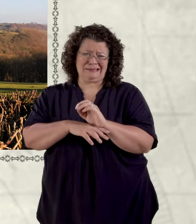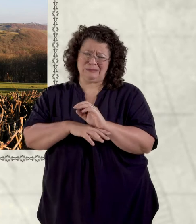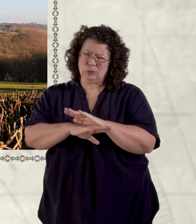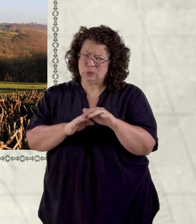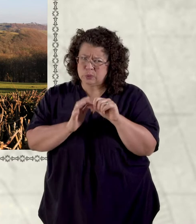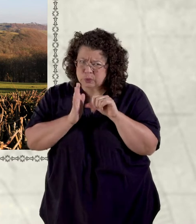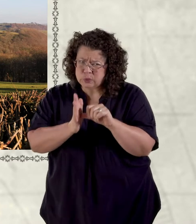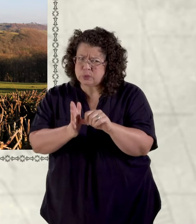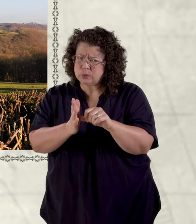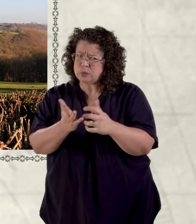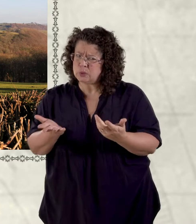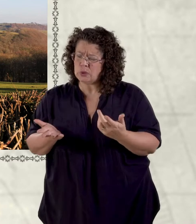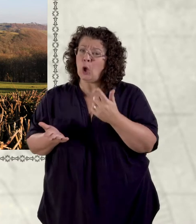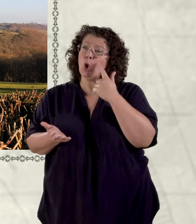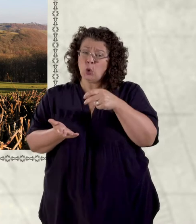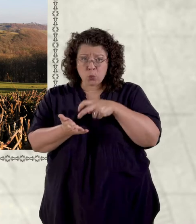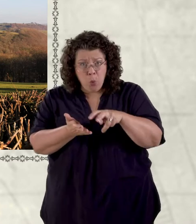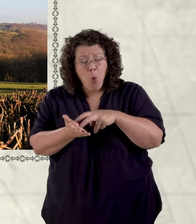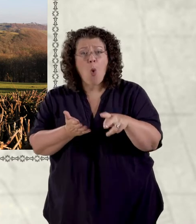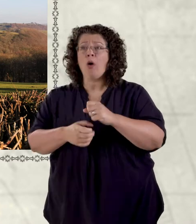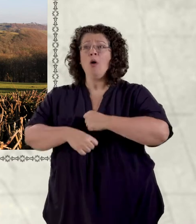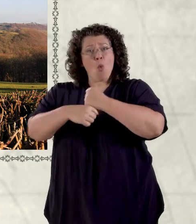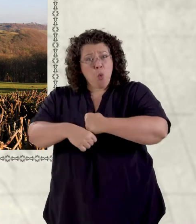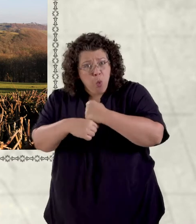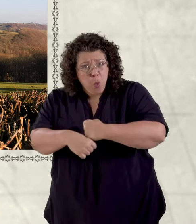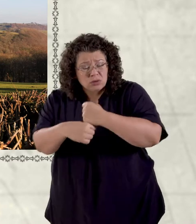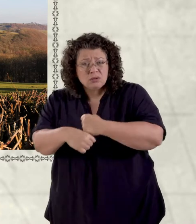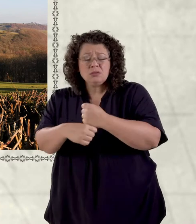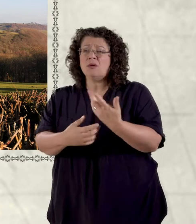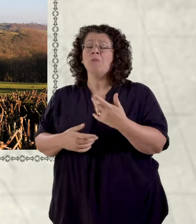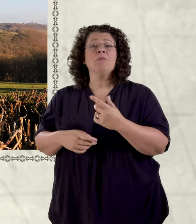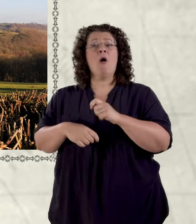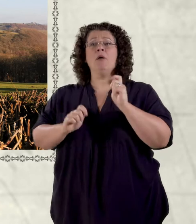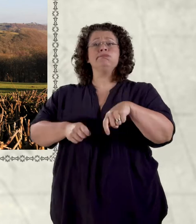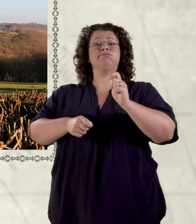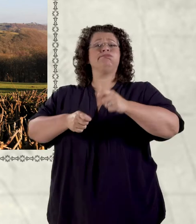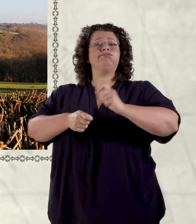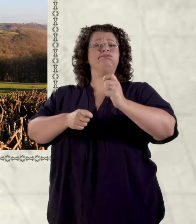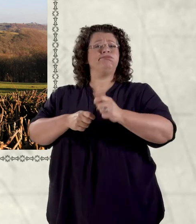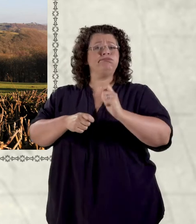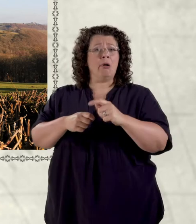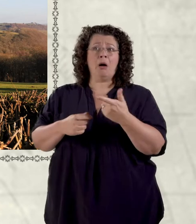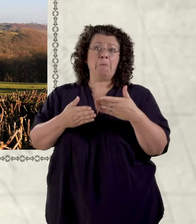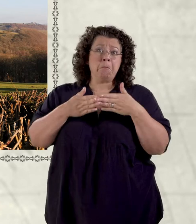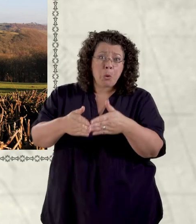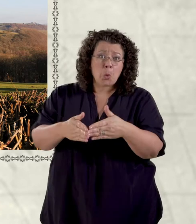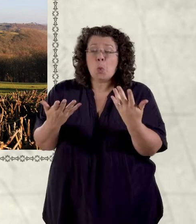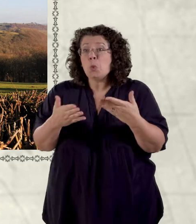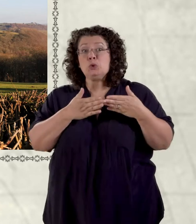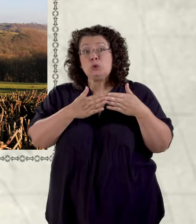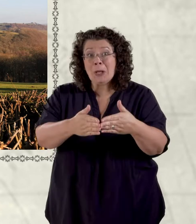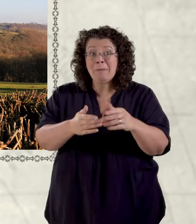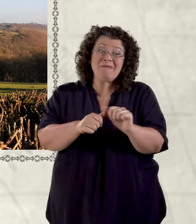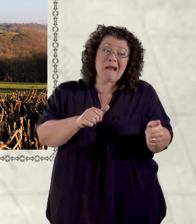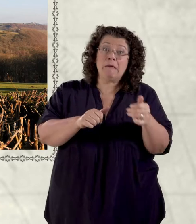ceffil, ceffil a throl, cwch neu long os oeddech chi'n byw wrth ym Mellodwr, neu os oeddech chi'n lwcus